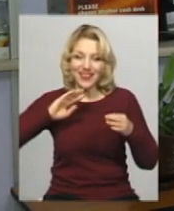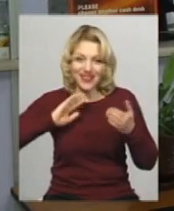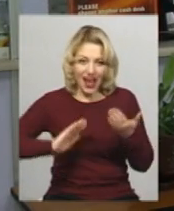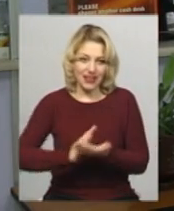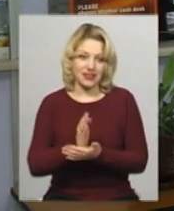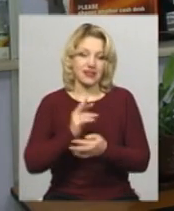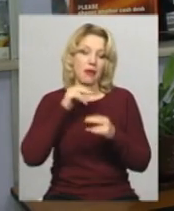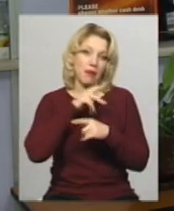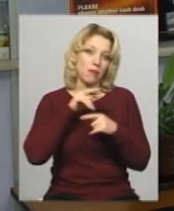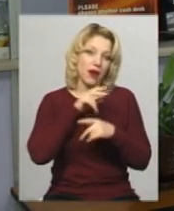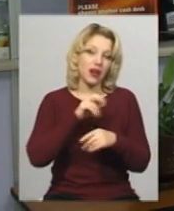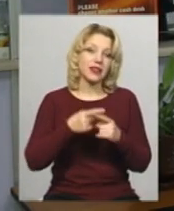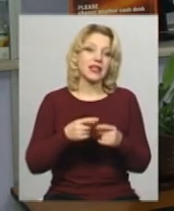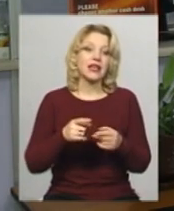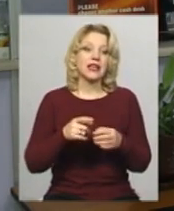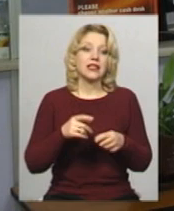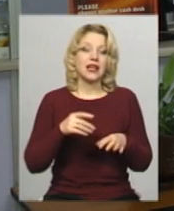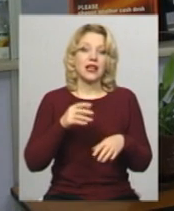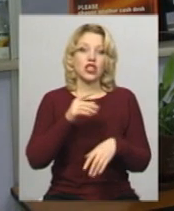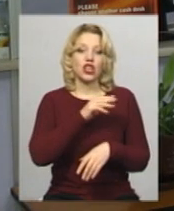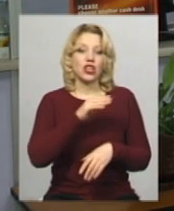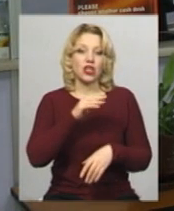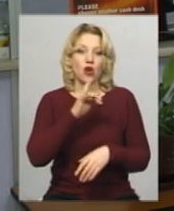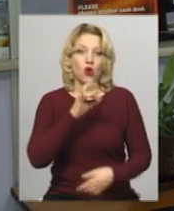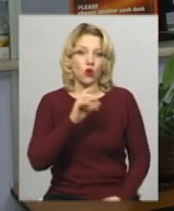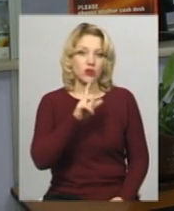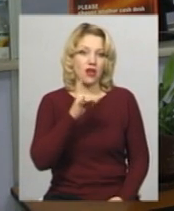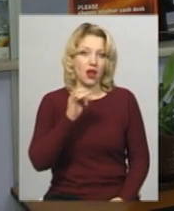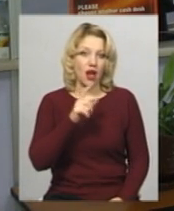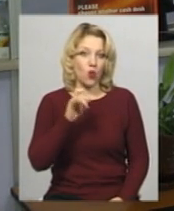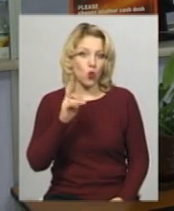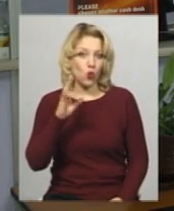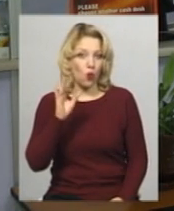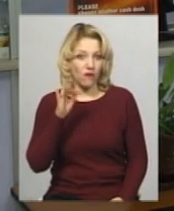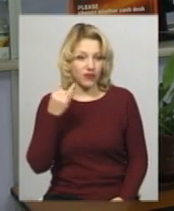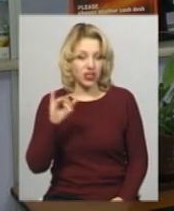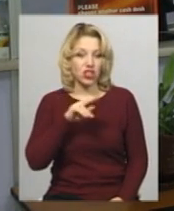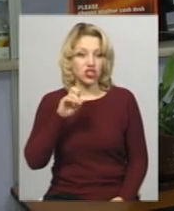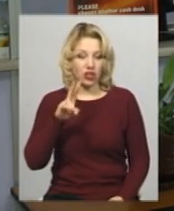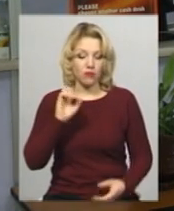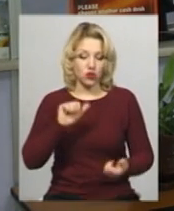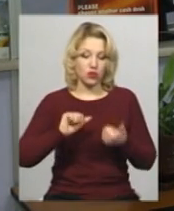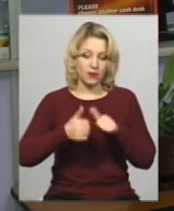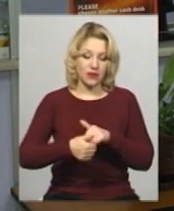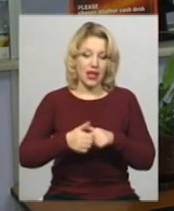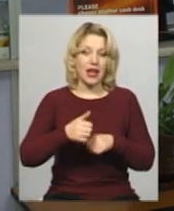то з розрахунковим чеком він може обміняти лікарський засіб на